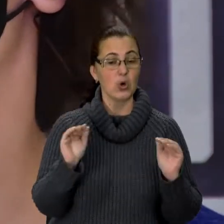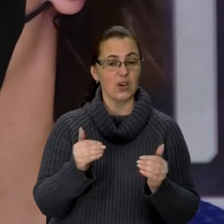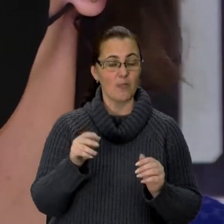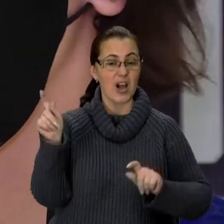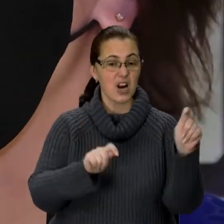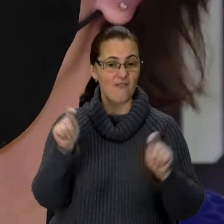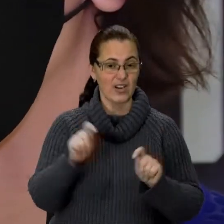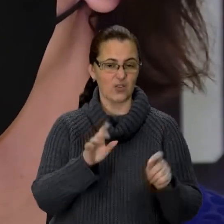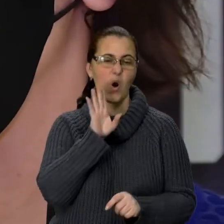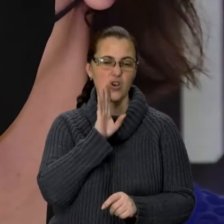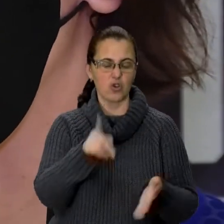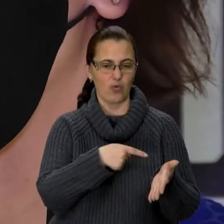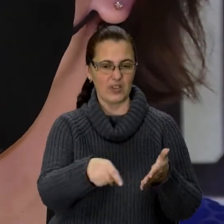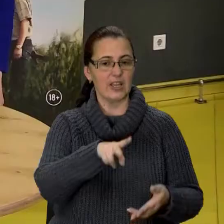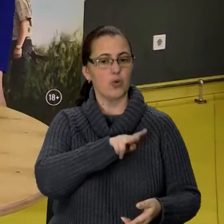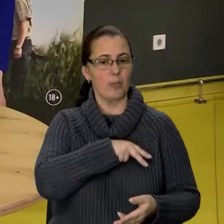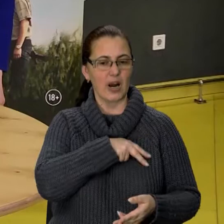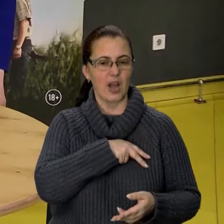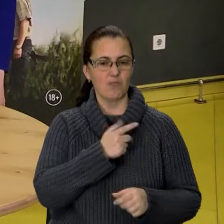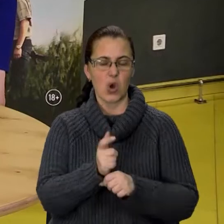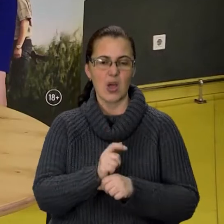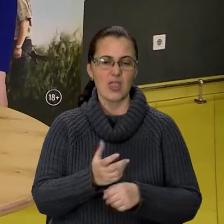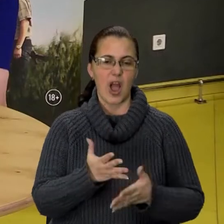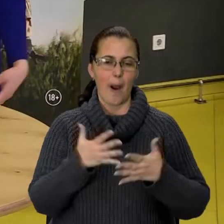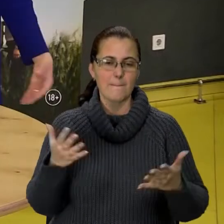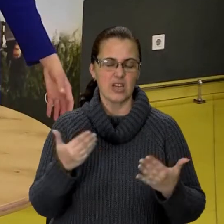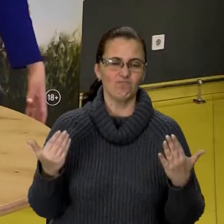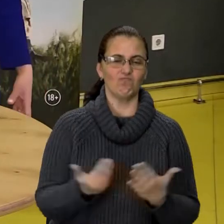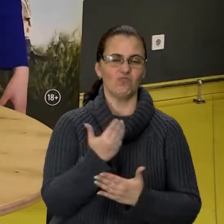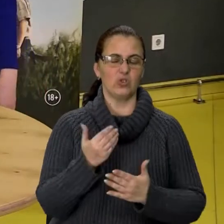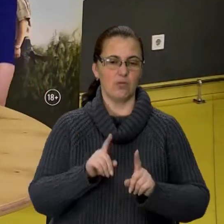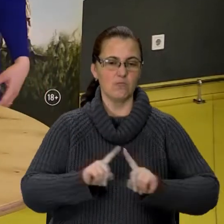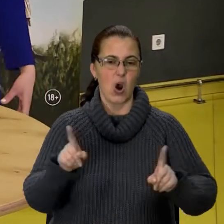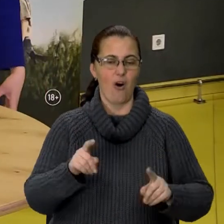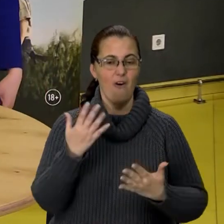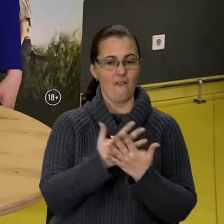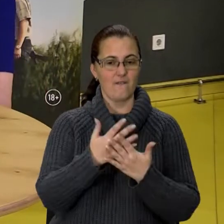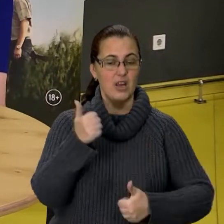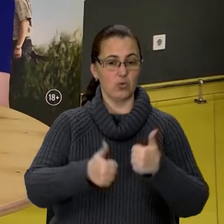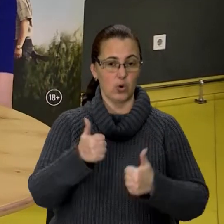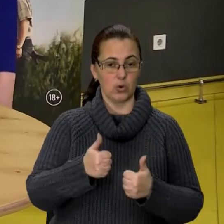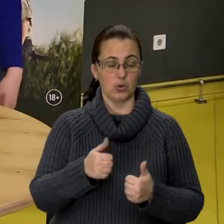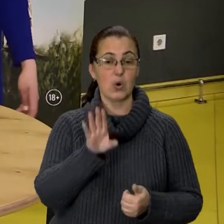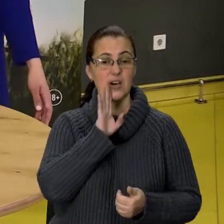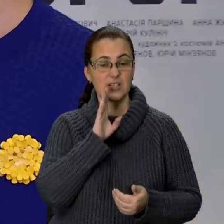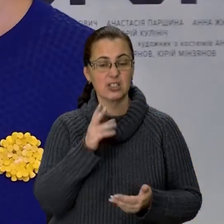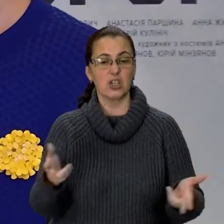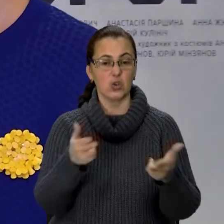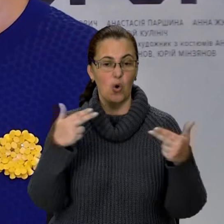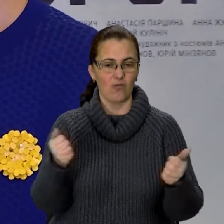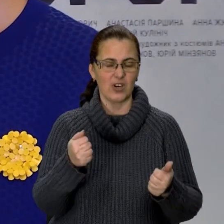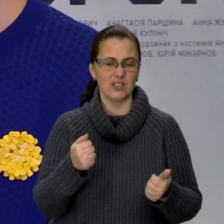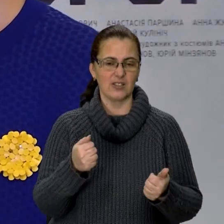Наталію Ворожбит відзначили премією найбільш інноваційний фільм конкурсу. А також режисерку визнали авторкою найкращого